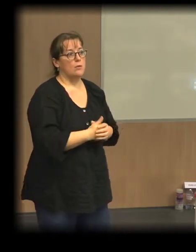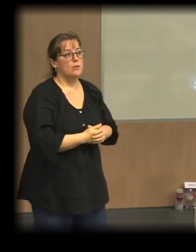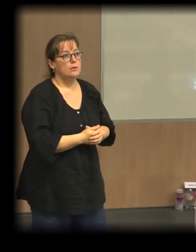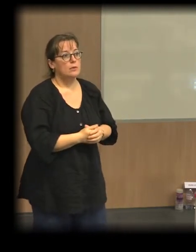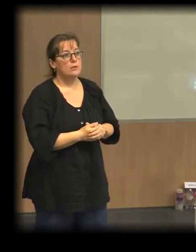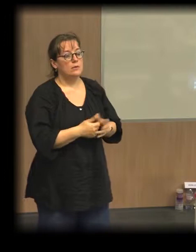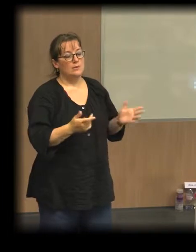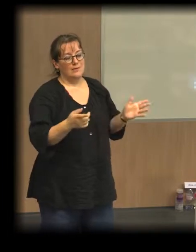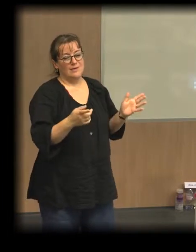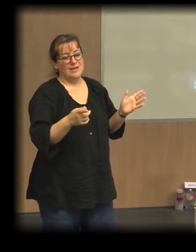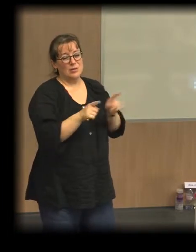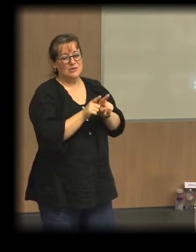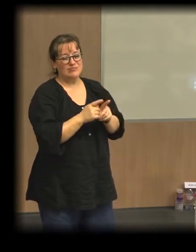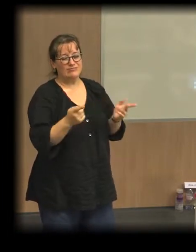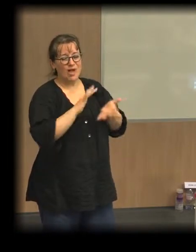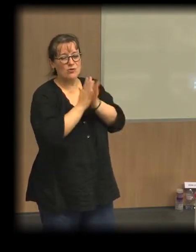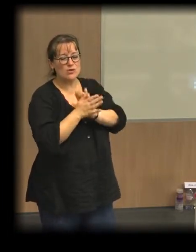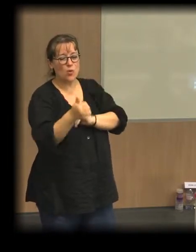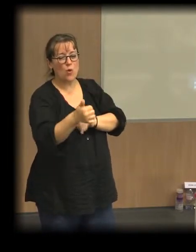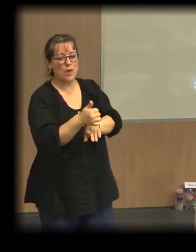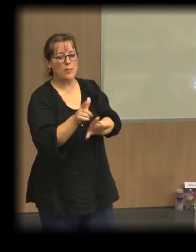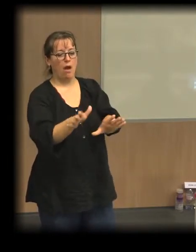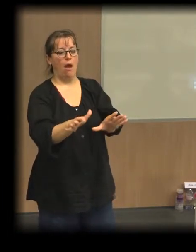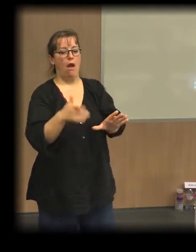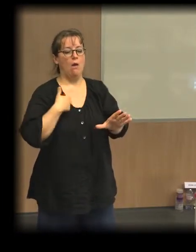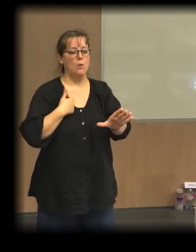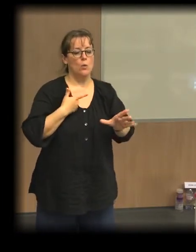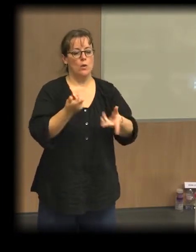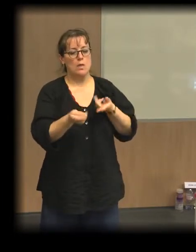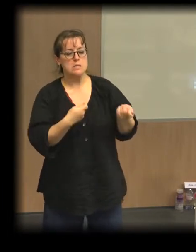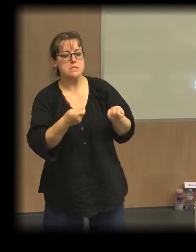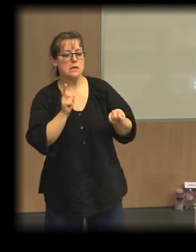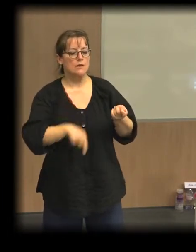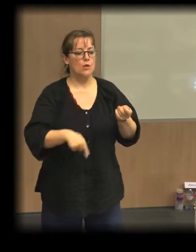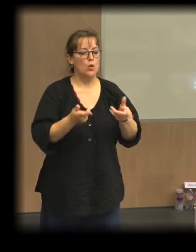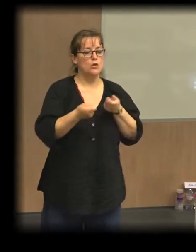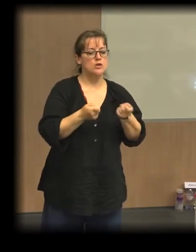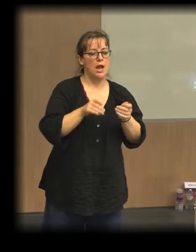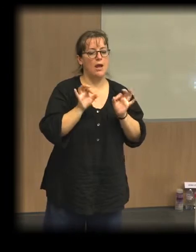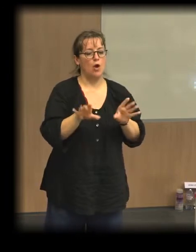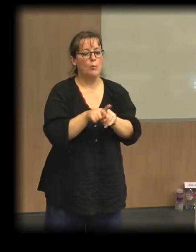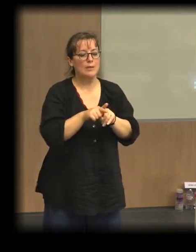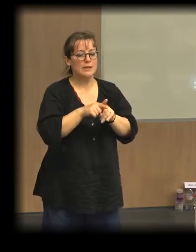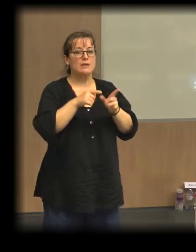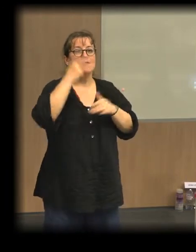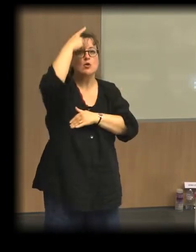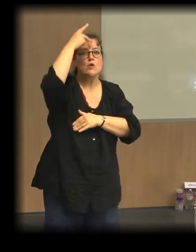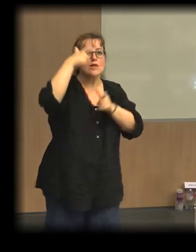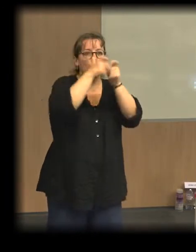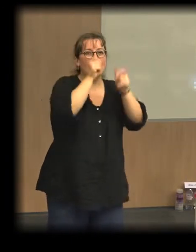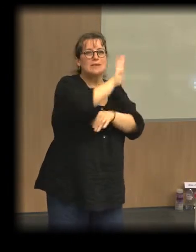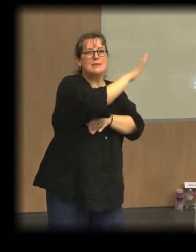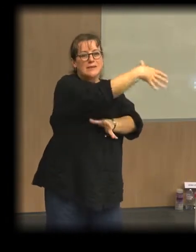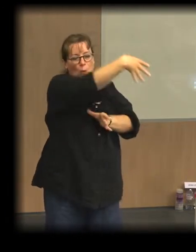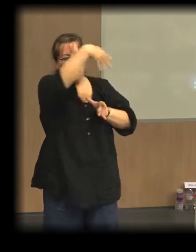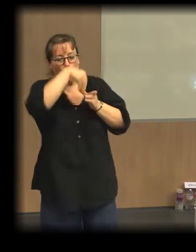ne doivent pas s'enfermer dans un managérialisme, mais au contraire, cultiver ce que Bloch-Lenay